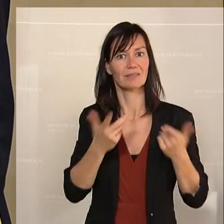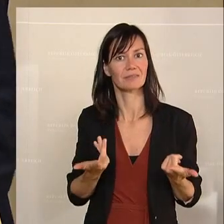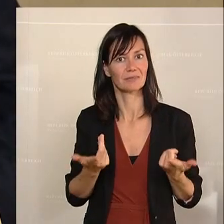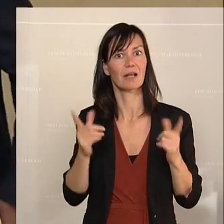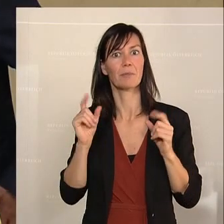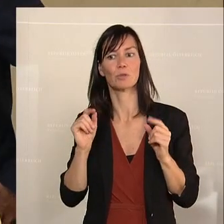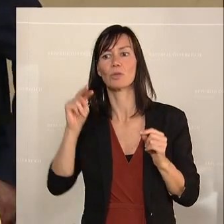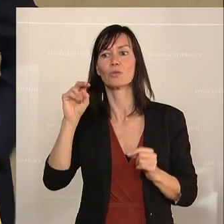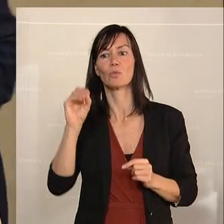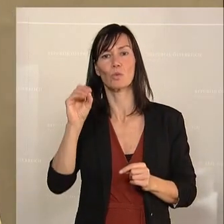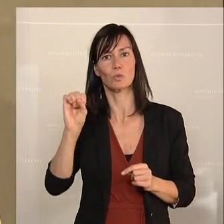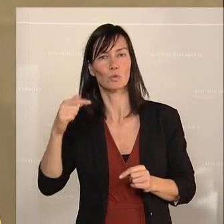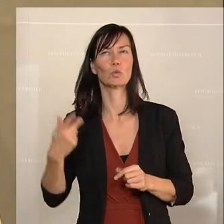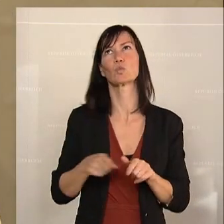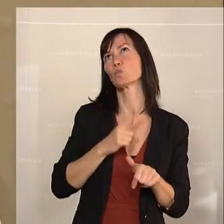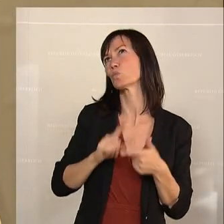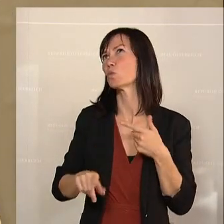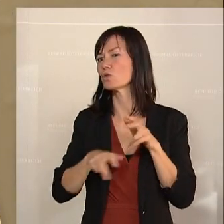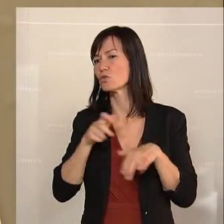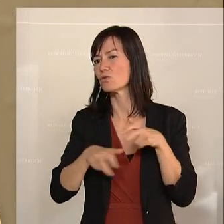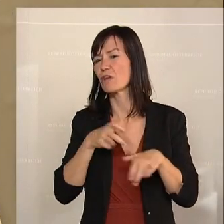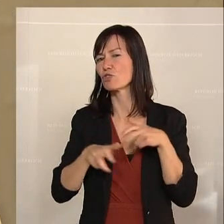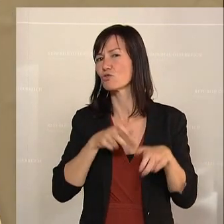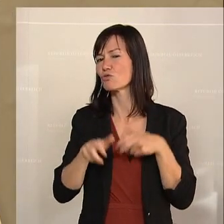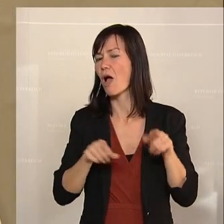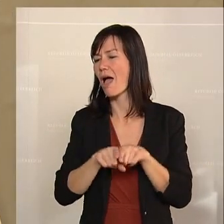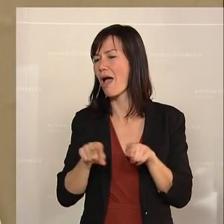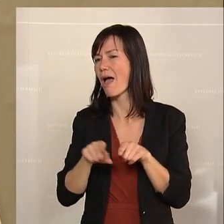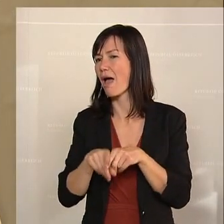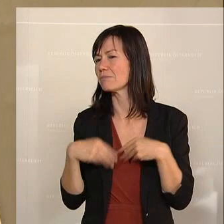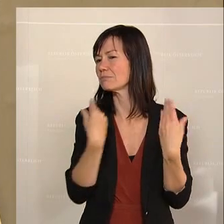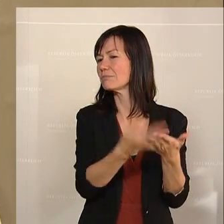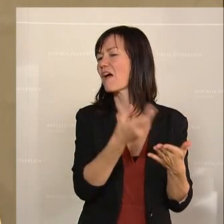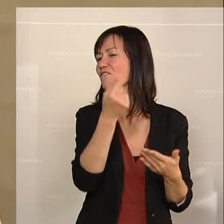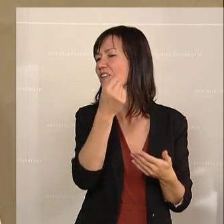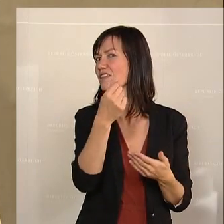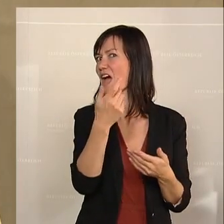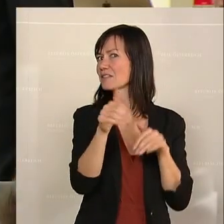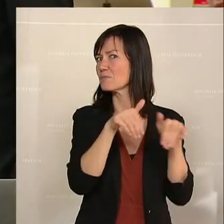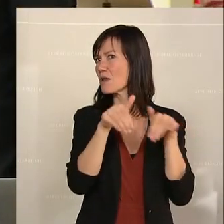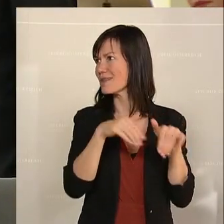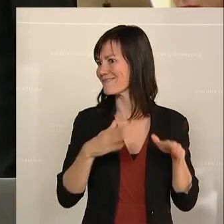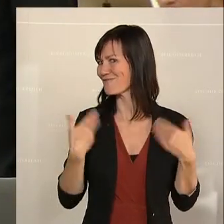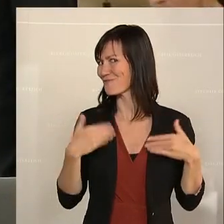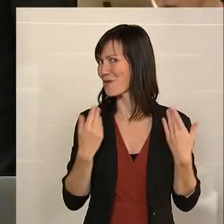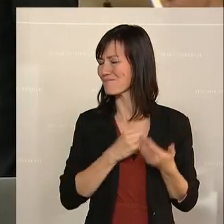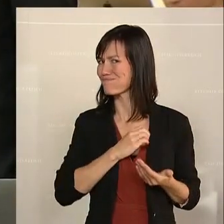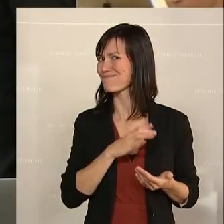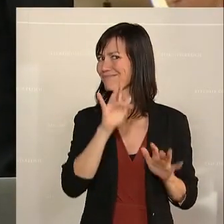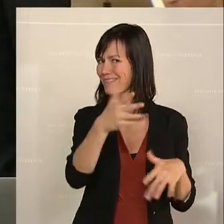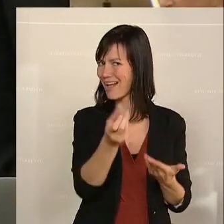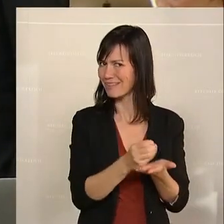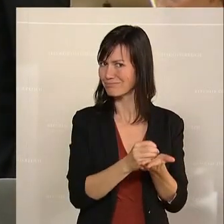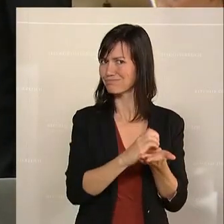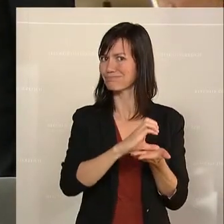aus der Mehrwertsteuer. Und so versuchen Sie der Krise zu begegnen. Das, meine sehr geehrten Damen und Herren, ist äußerst